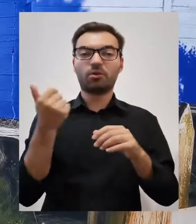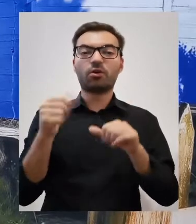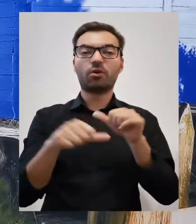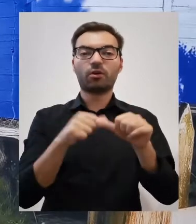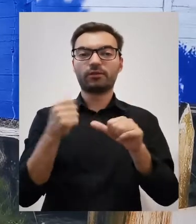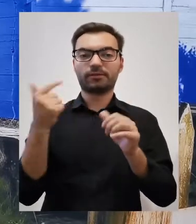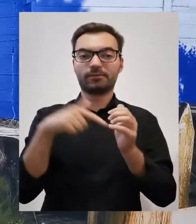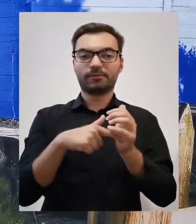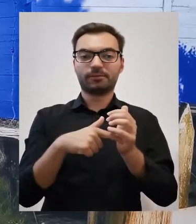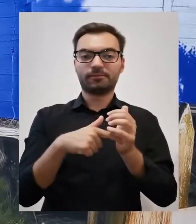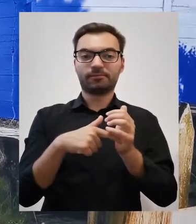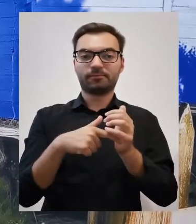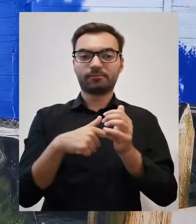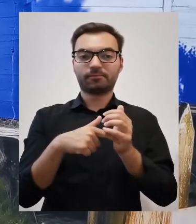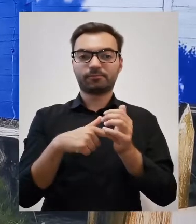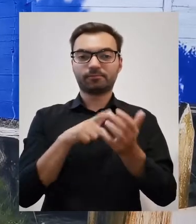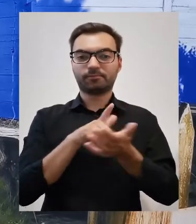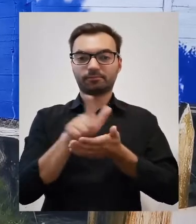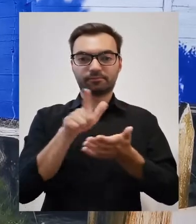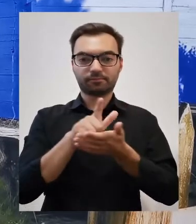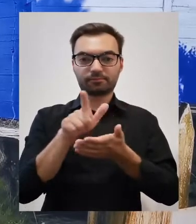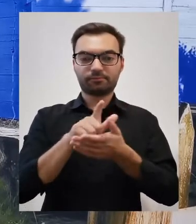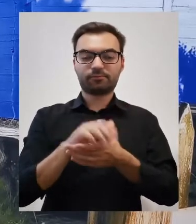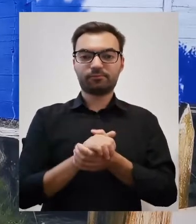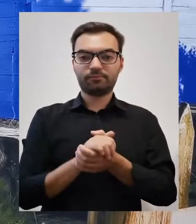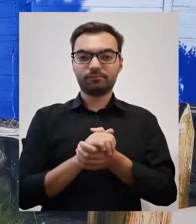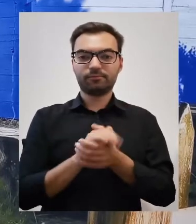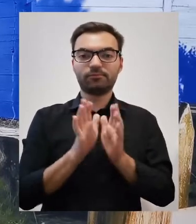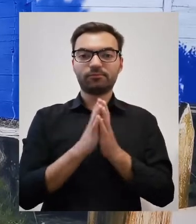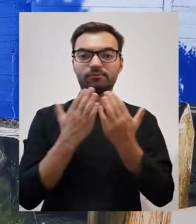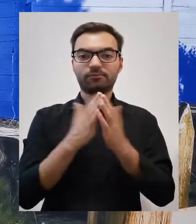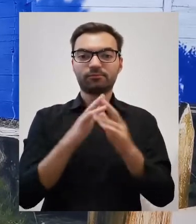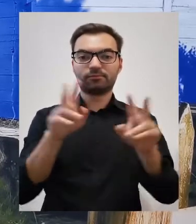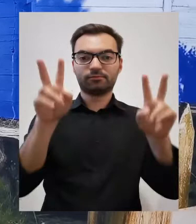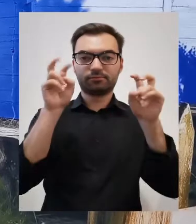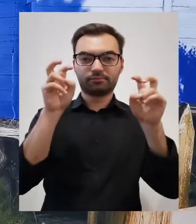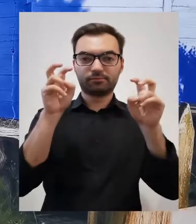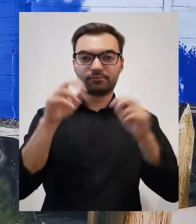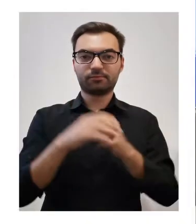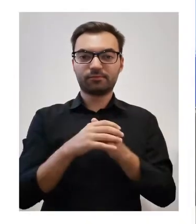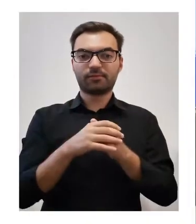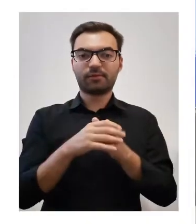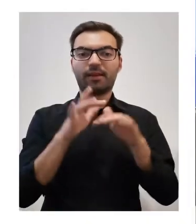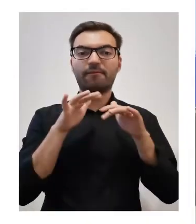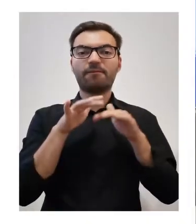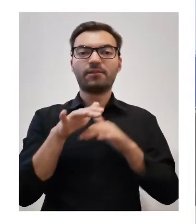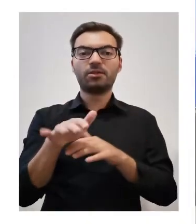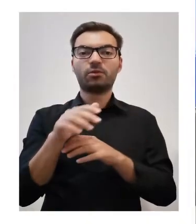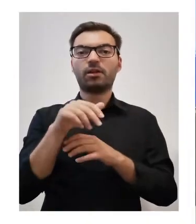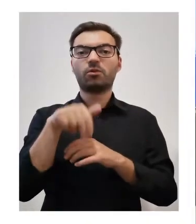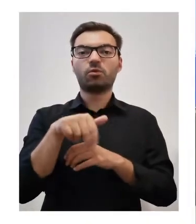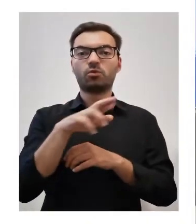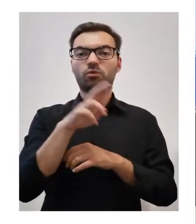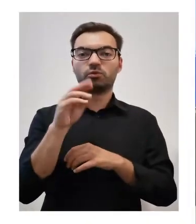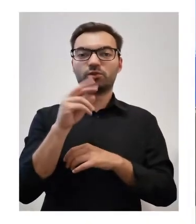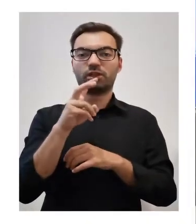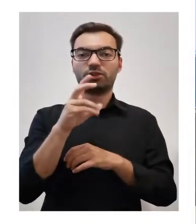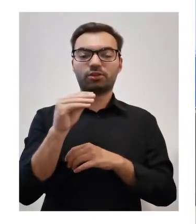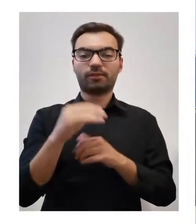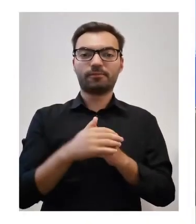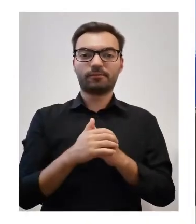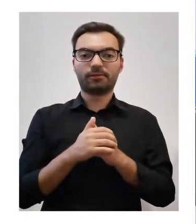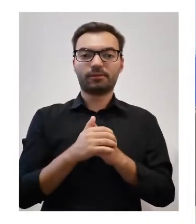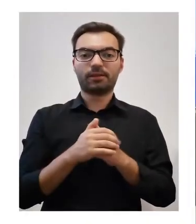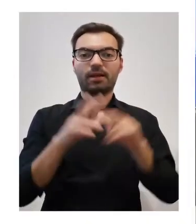temu, w roku 2012, w książce zatytułowanej Nadwiślańskie urzecze